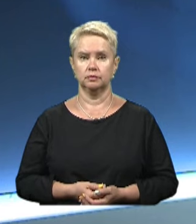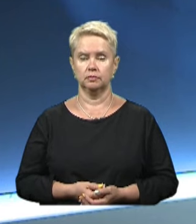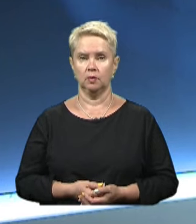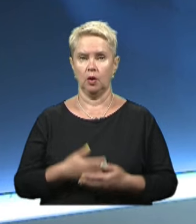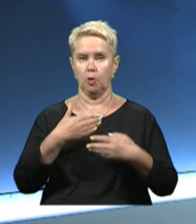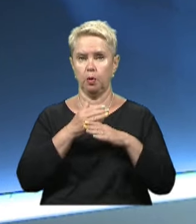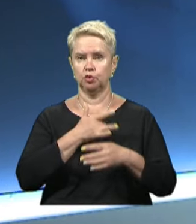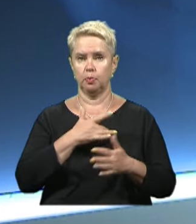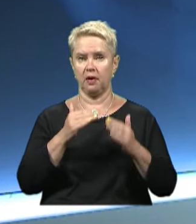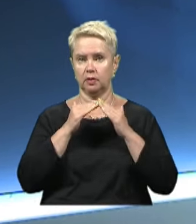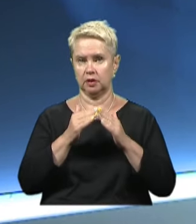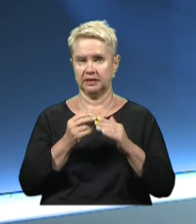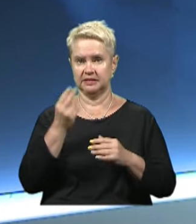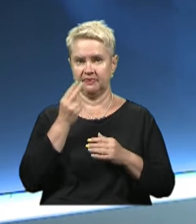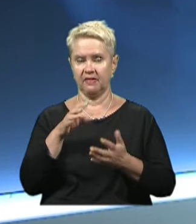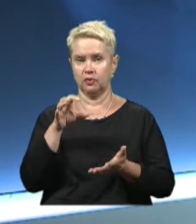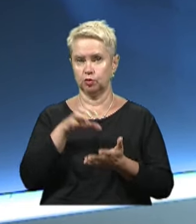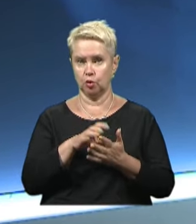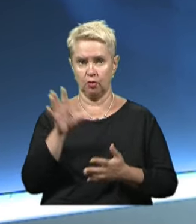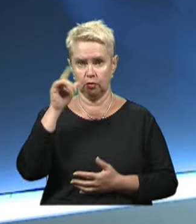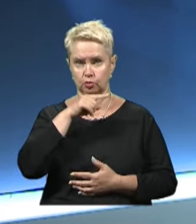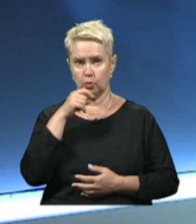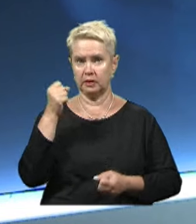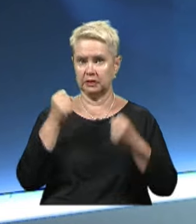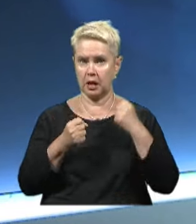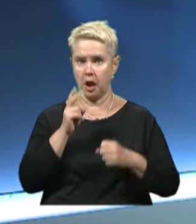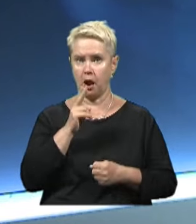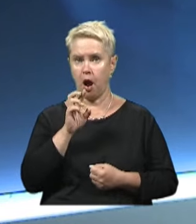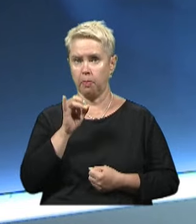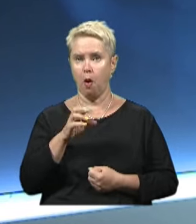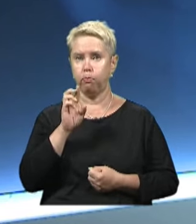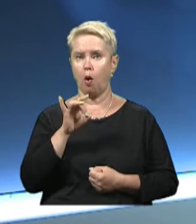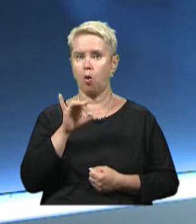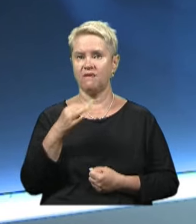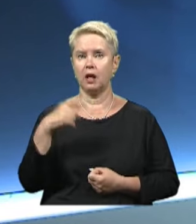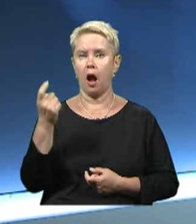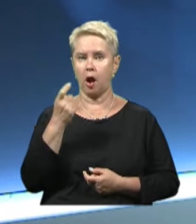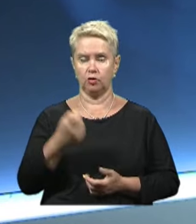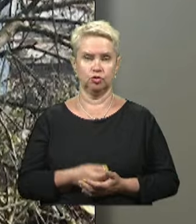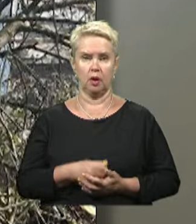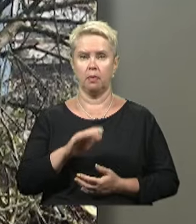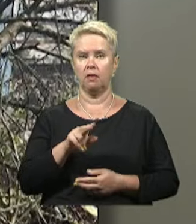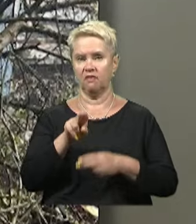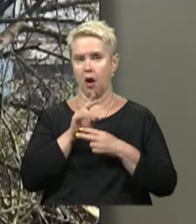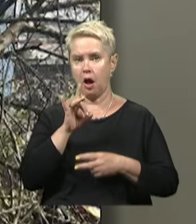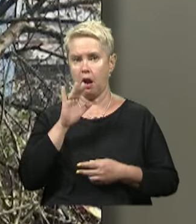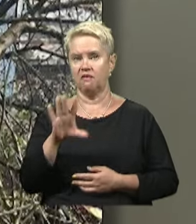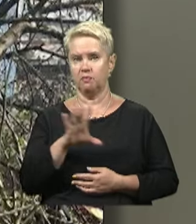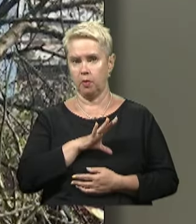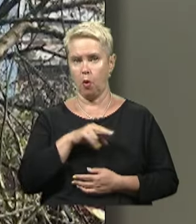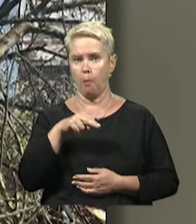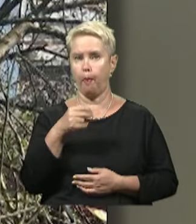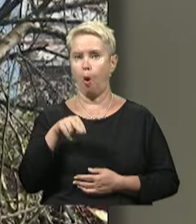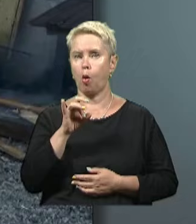Потрощені приватні будинки та цивільна інфраструктура. Вночі окупанти вдарили кабами по Боровій на Харківщині. Під вогнем РФ був і